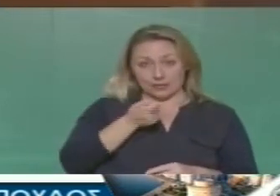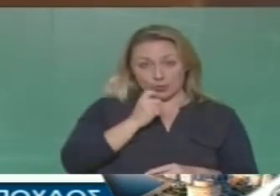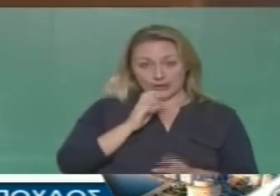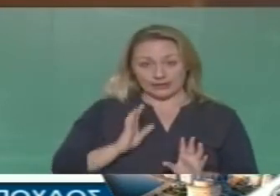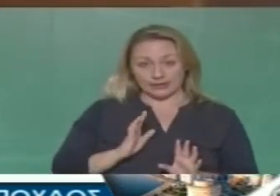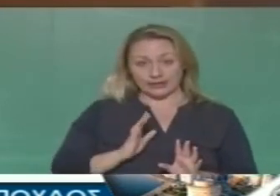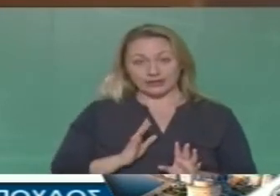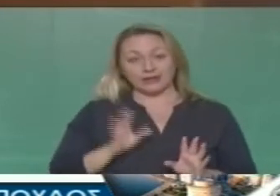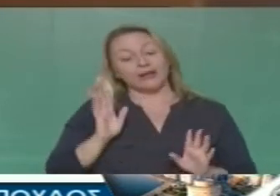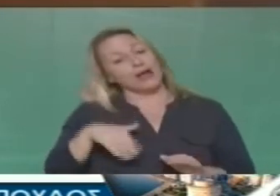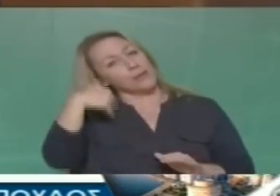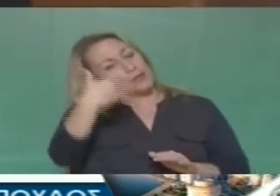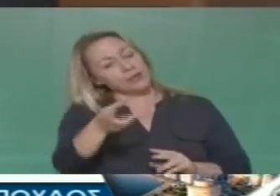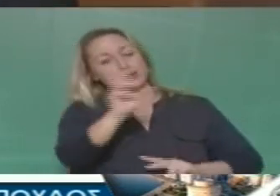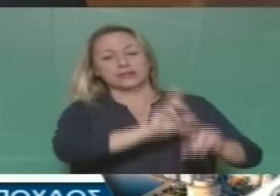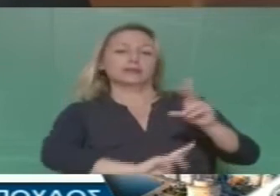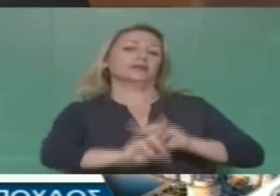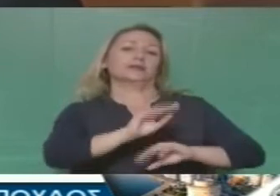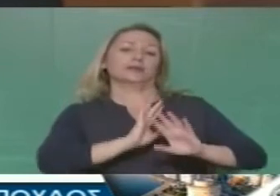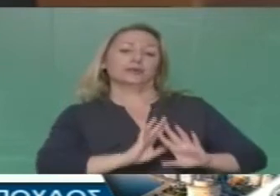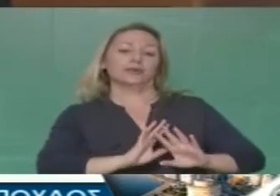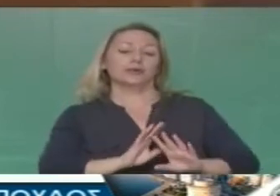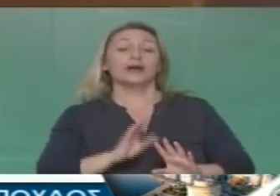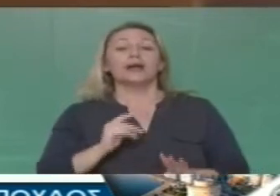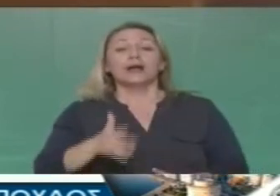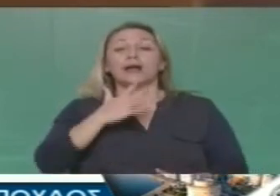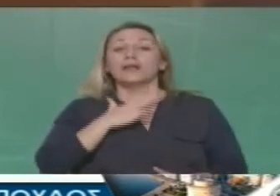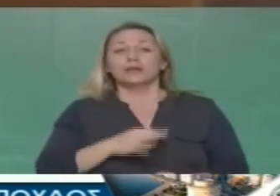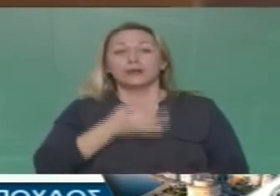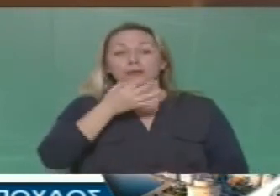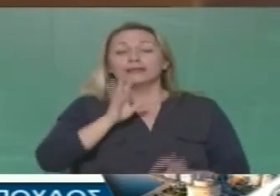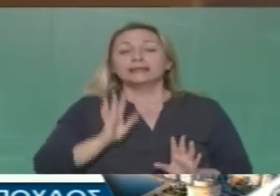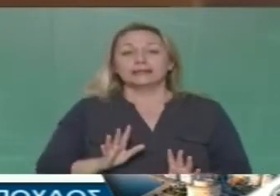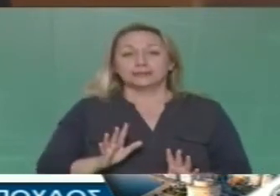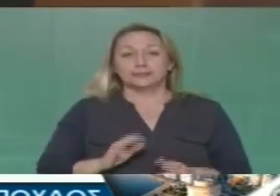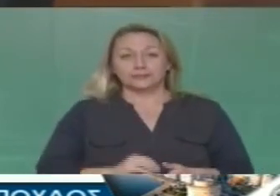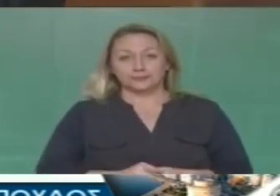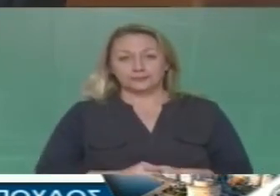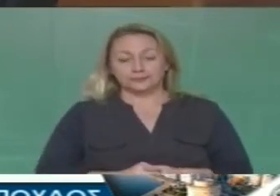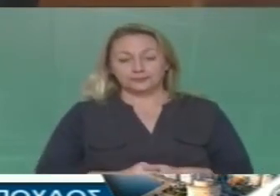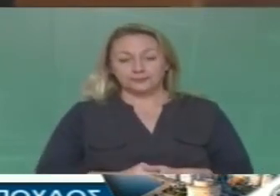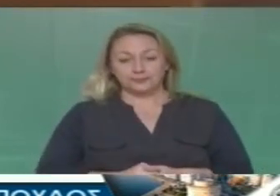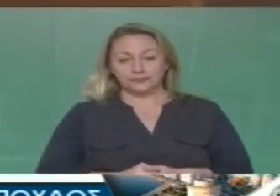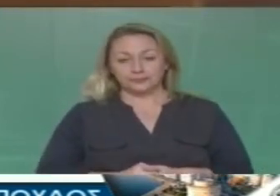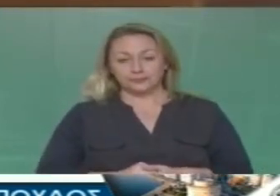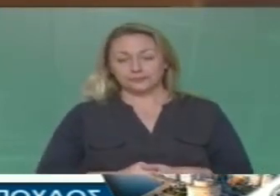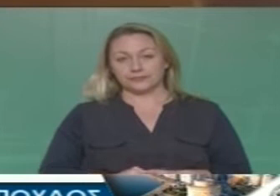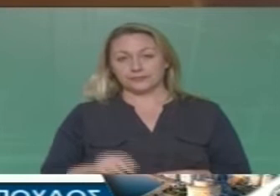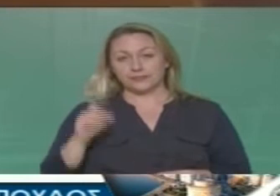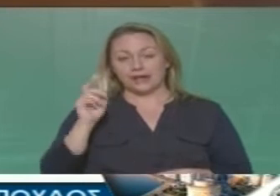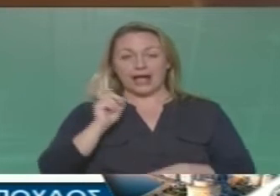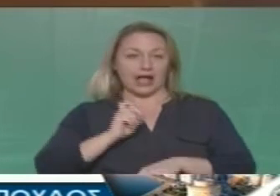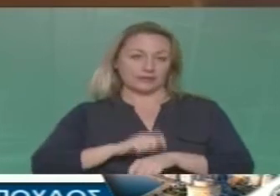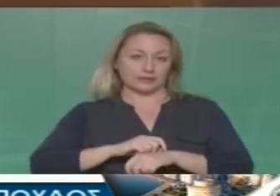Αυτό συζητεί στον δαξί σας. Εμείς αυτό που θέλουμε να αναδείξουμε είναι το εξής. Για να βγει ένας άνθρωπος